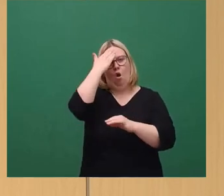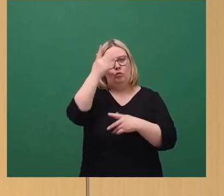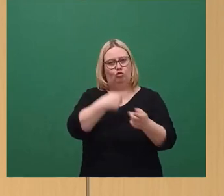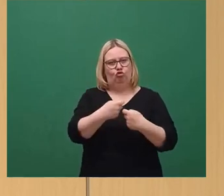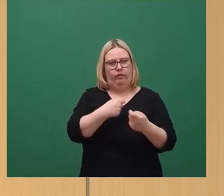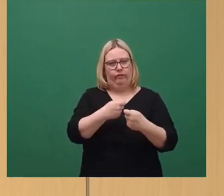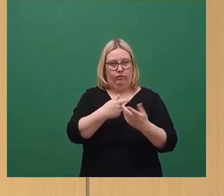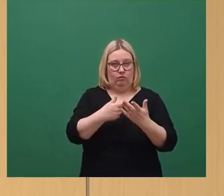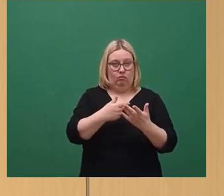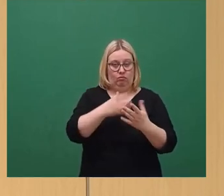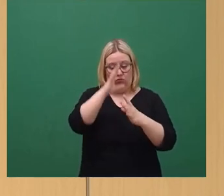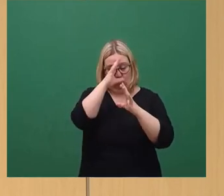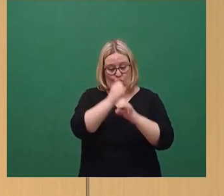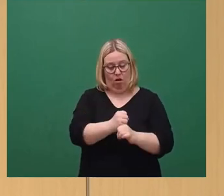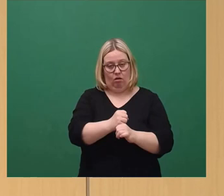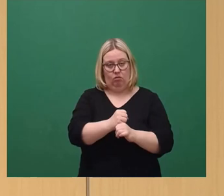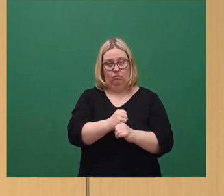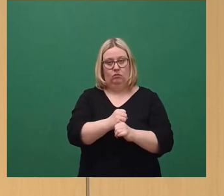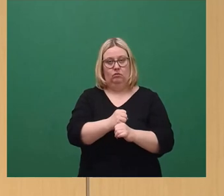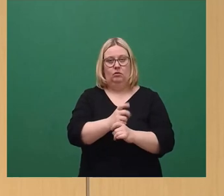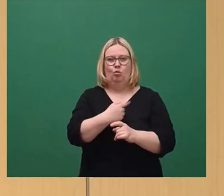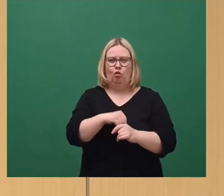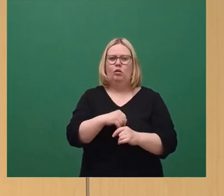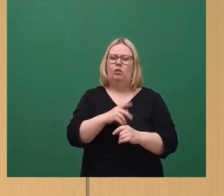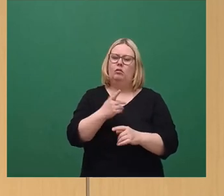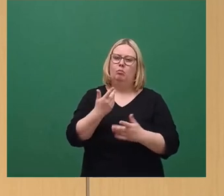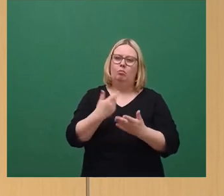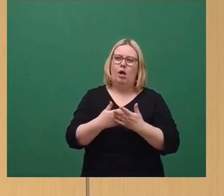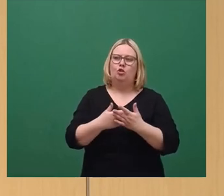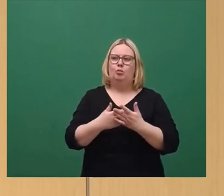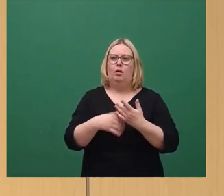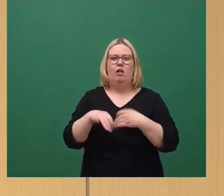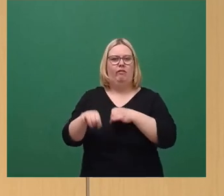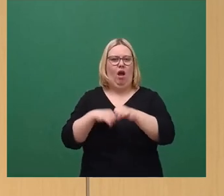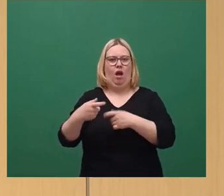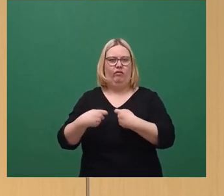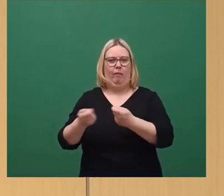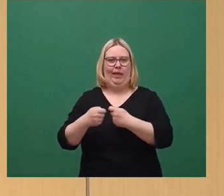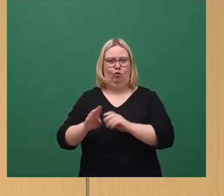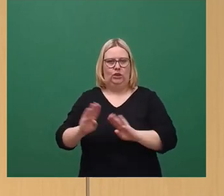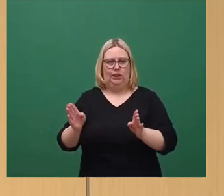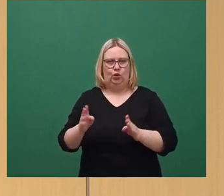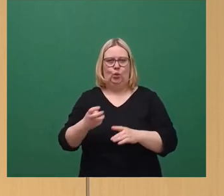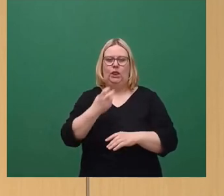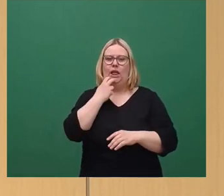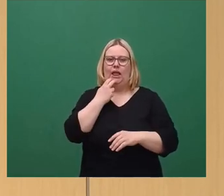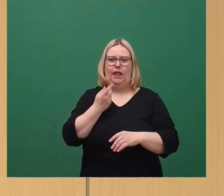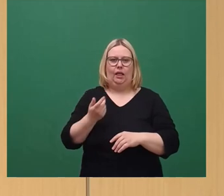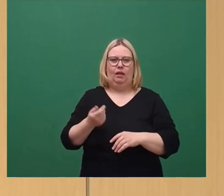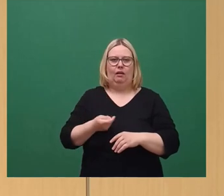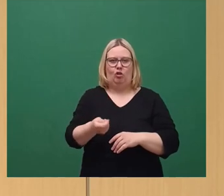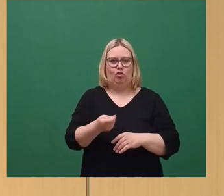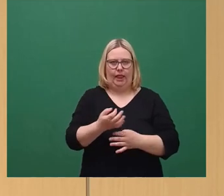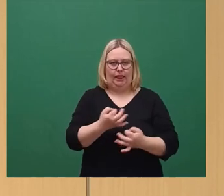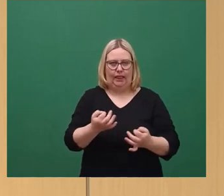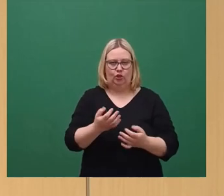ÖPNV zum Kerngeschäft machen, statt Fahrradvermietung oder E-Tankstellen. Oder sollte man vielleicht auch